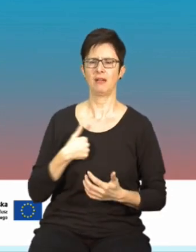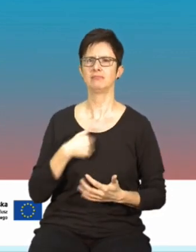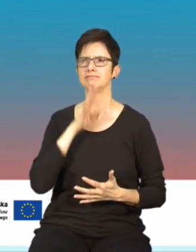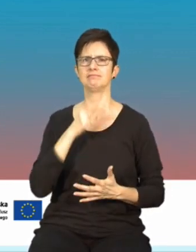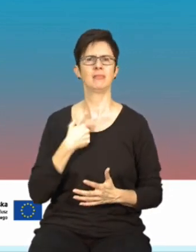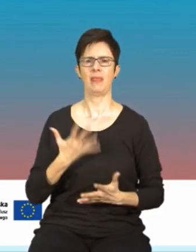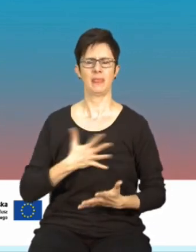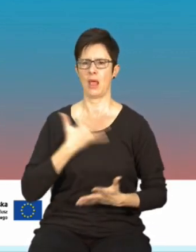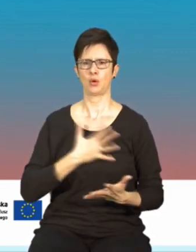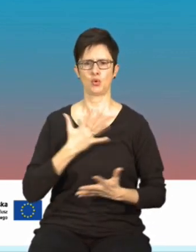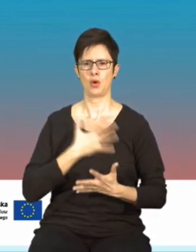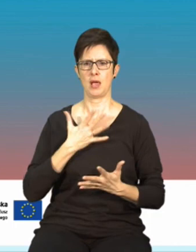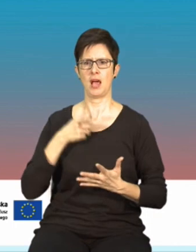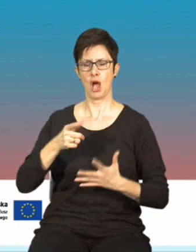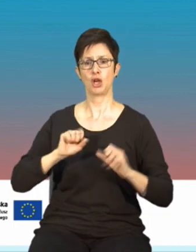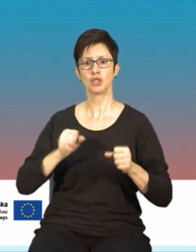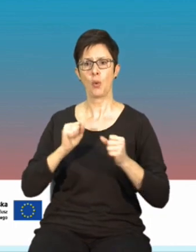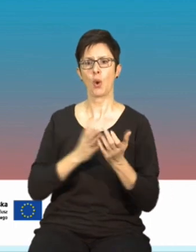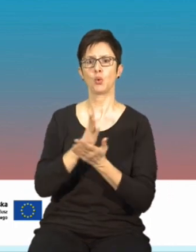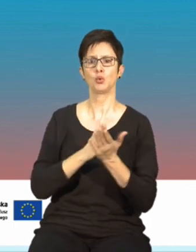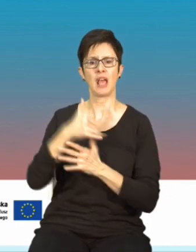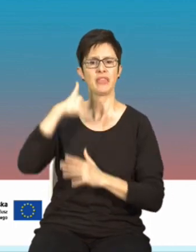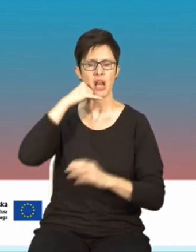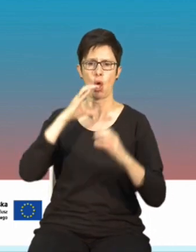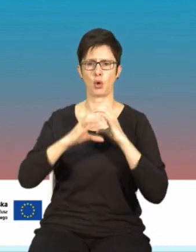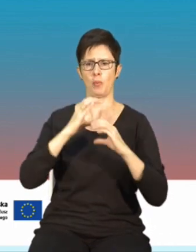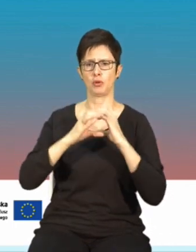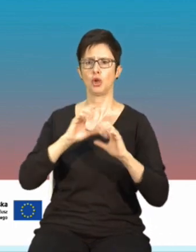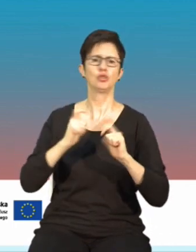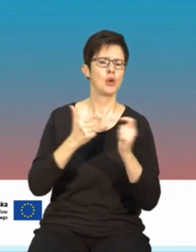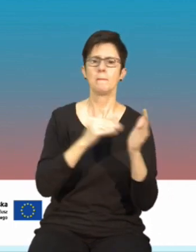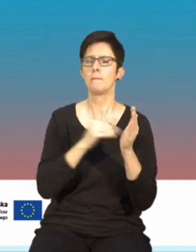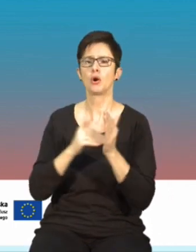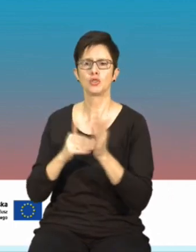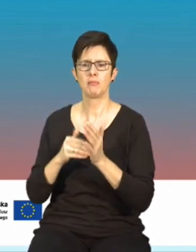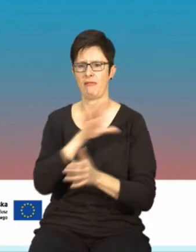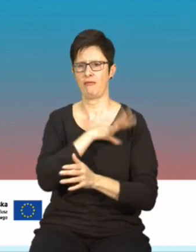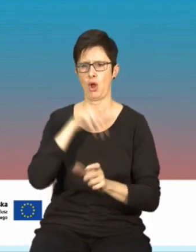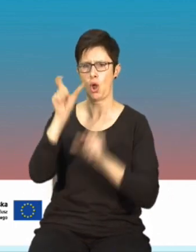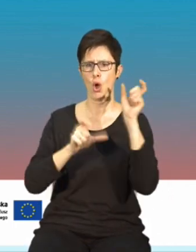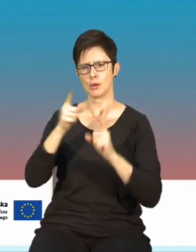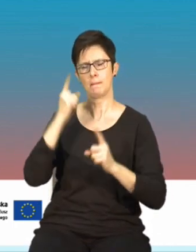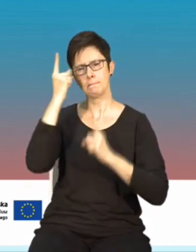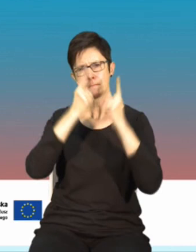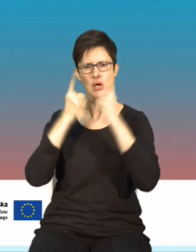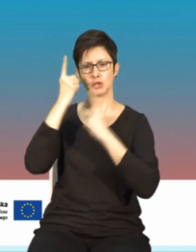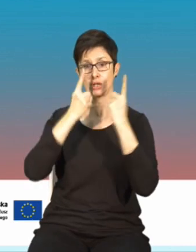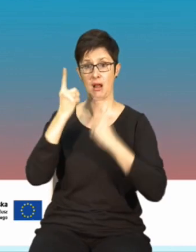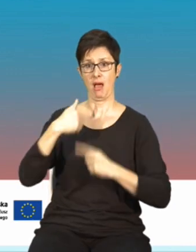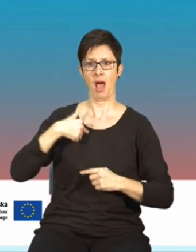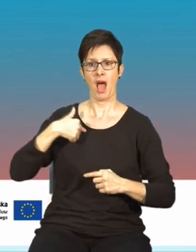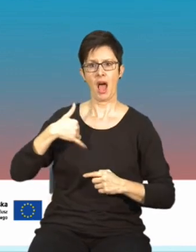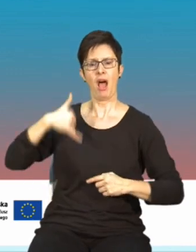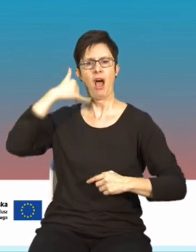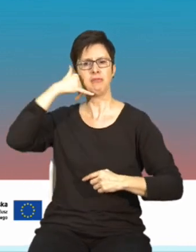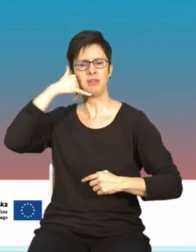żeby do działania usług telekomunikacyjnych cokolwiek było potrzebne. Wiele osób myśli, że po prostu jak ja dzwonię,